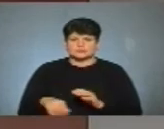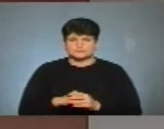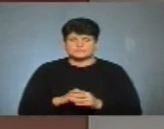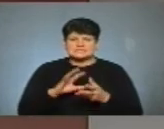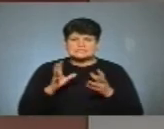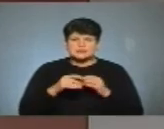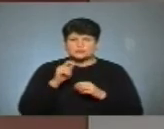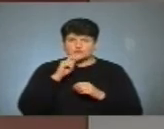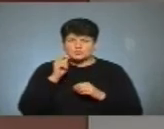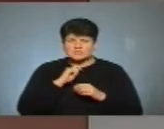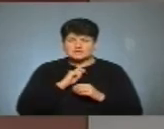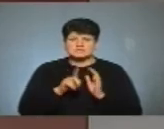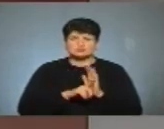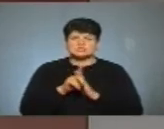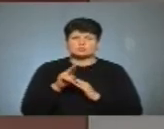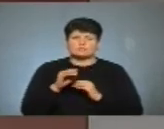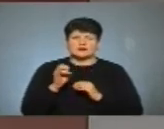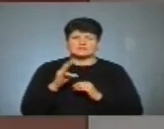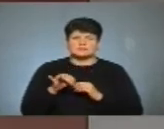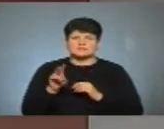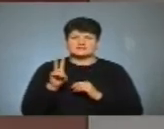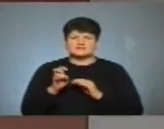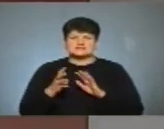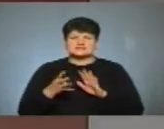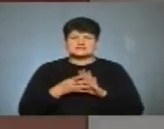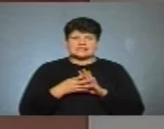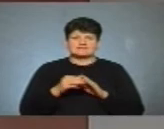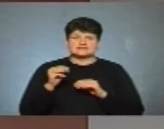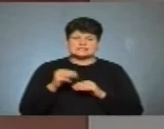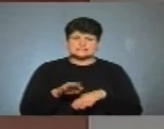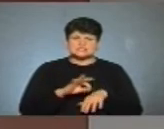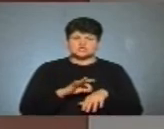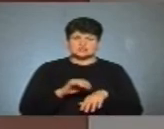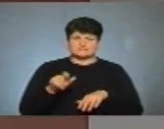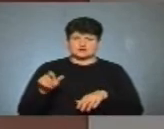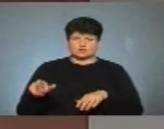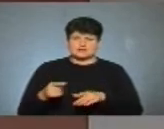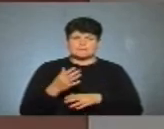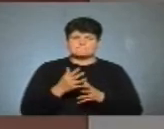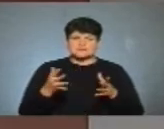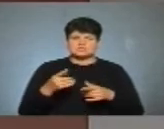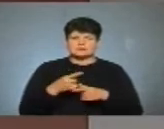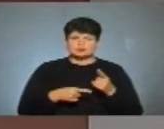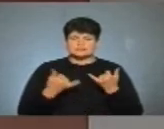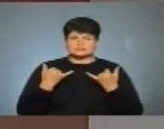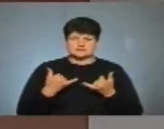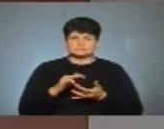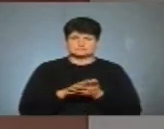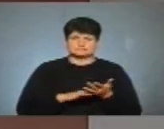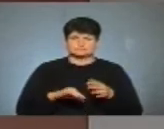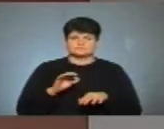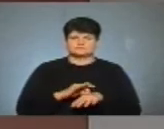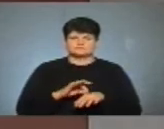Загалом в Україні з початку пандемії майже 209 тисяч інфікованих. Більше як половина з них досі хворіють.